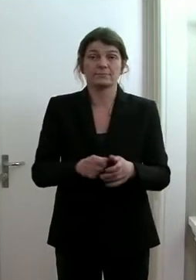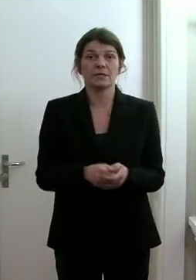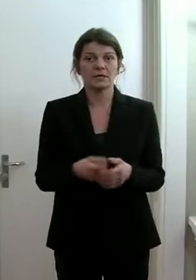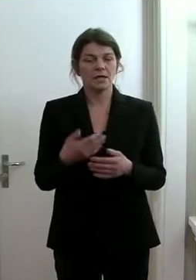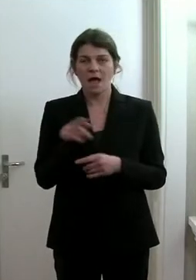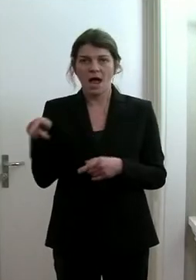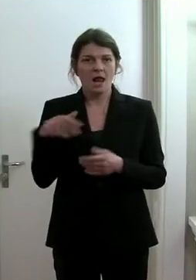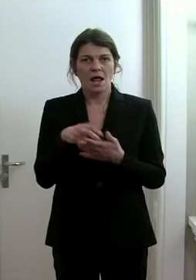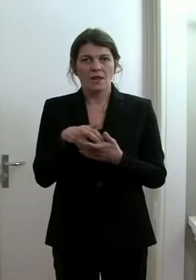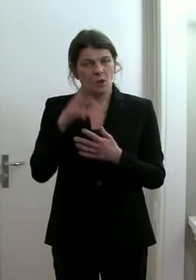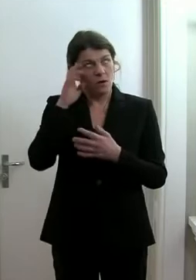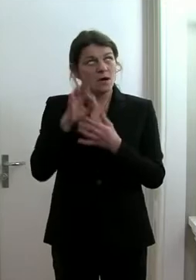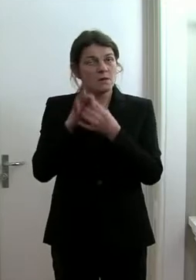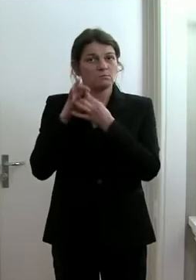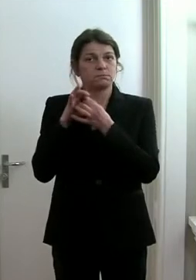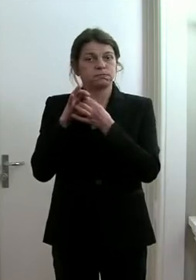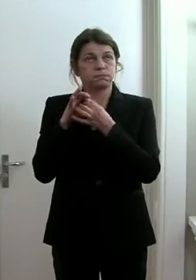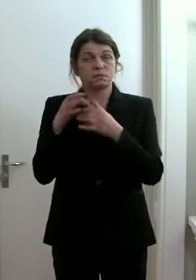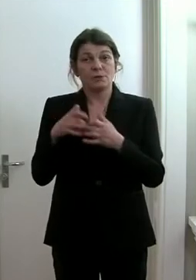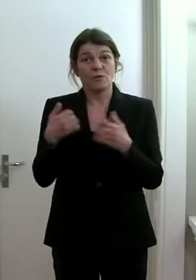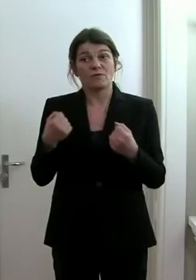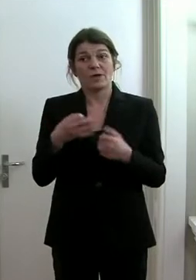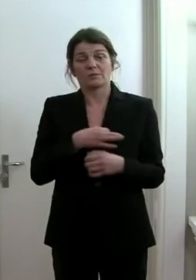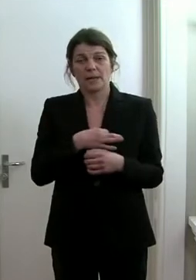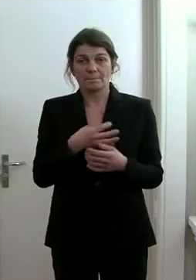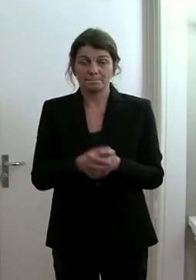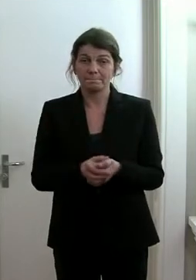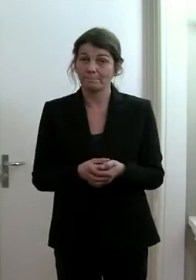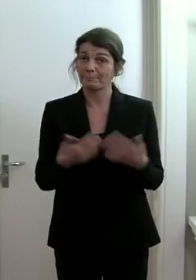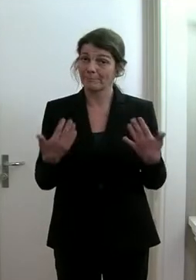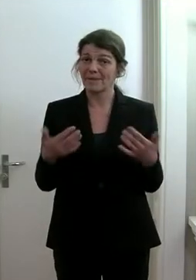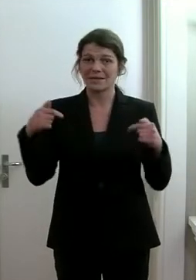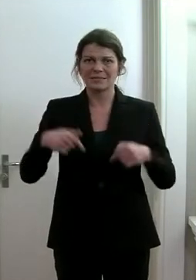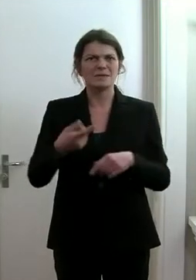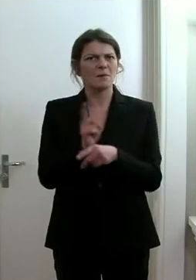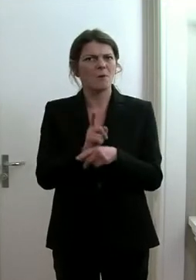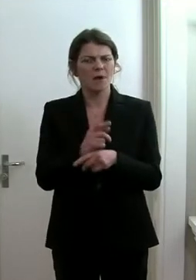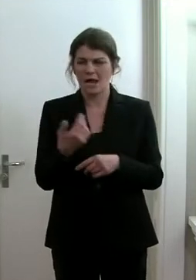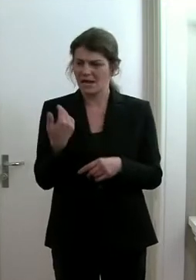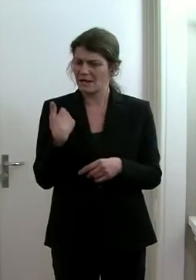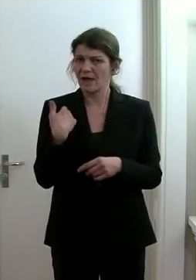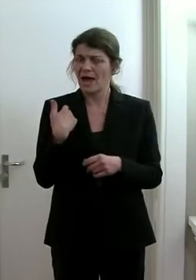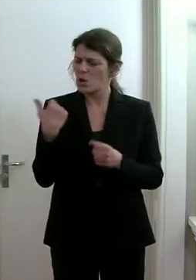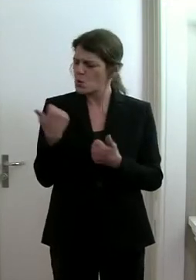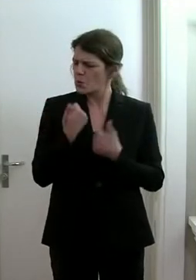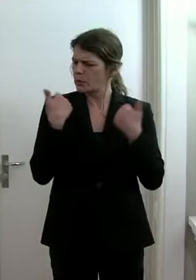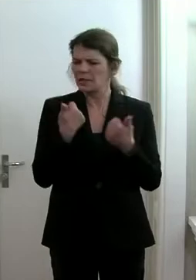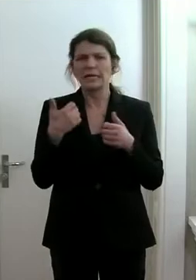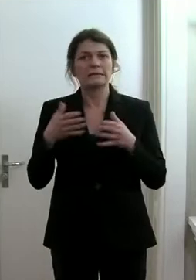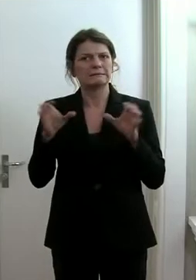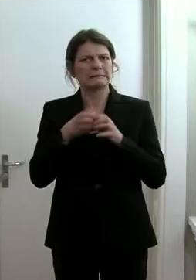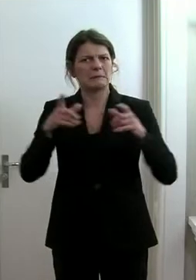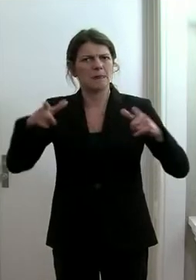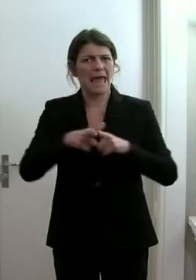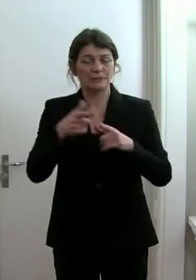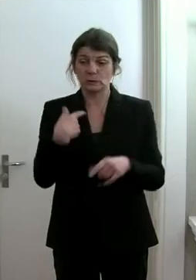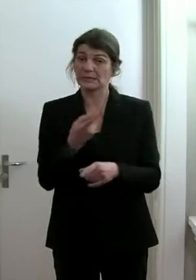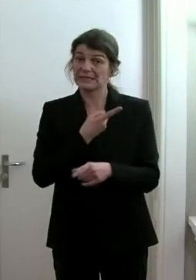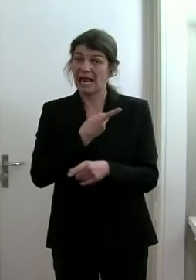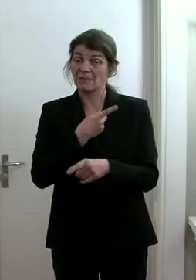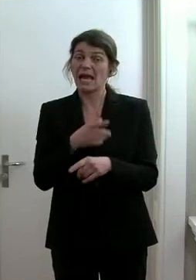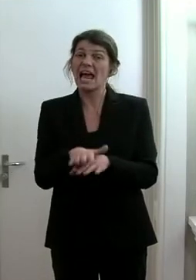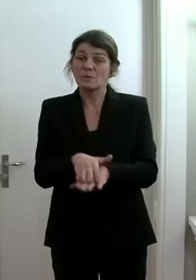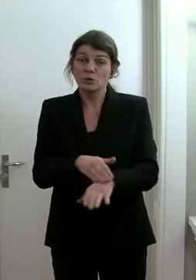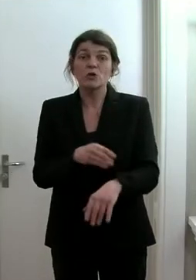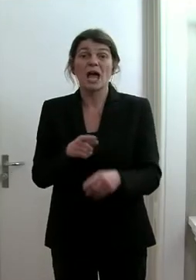bei uns allen noch sehr tief. Ich habe diesen Moment als historische Teamleistung empfunden, die mich emotional heute,